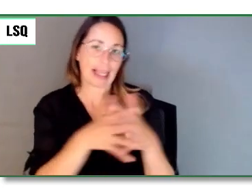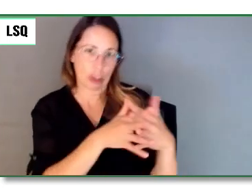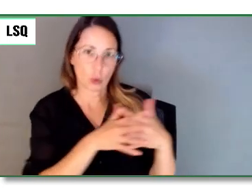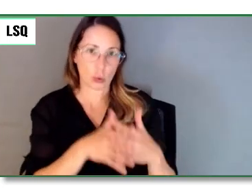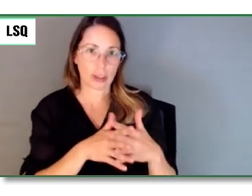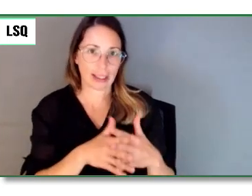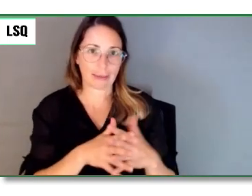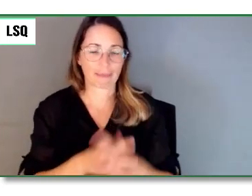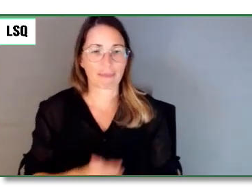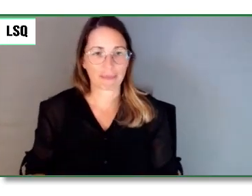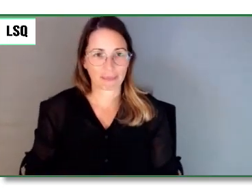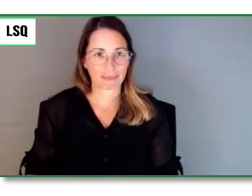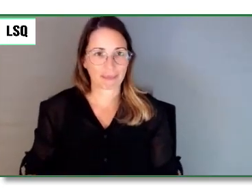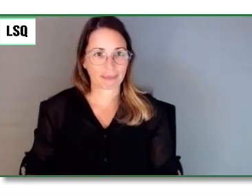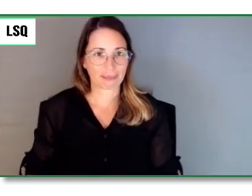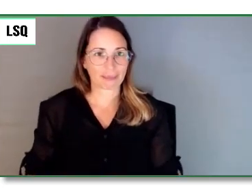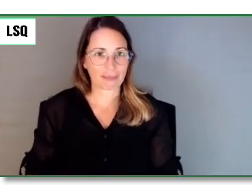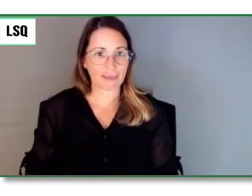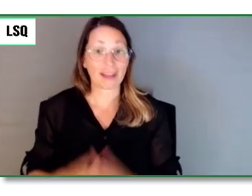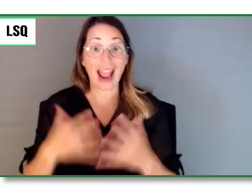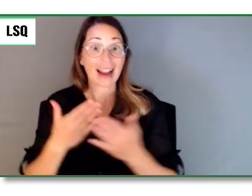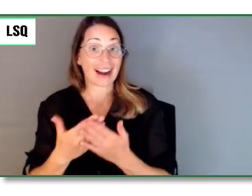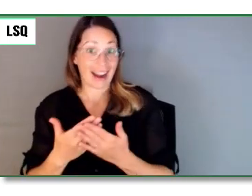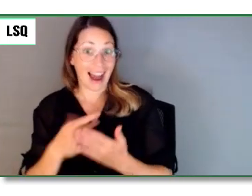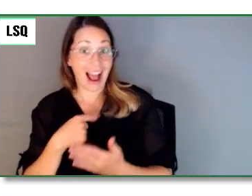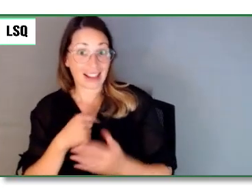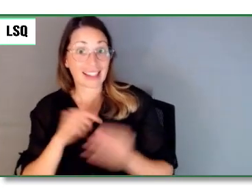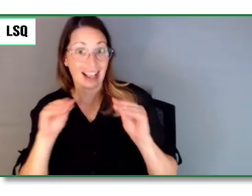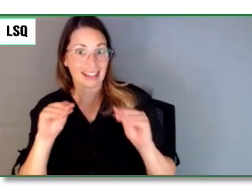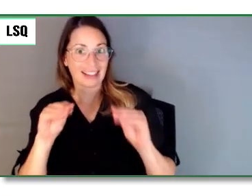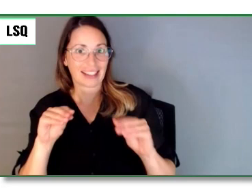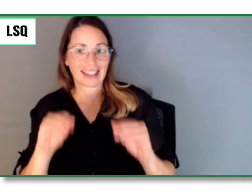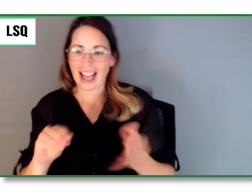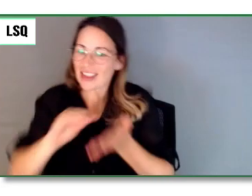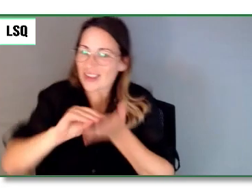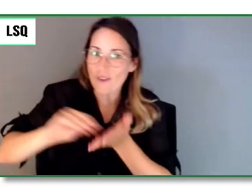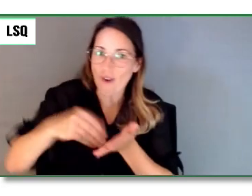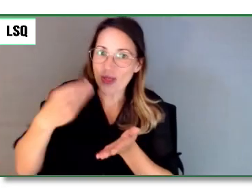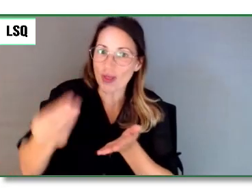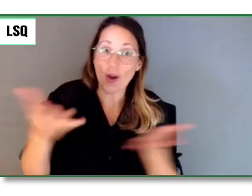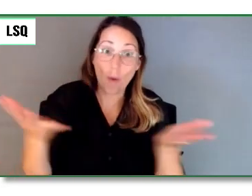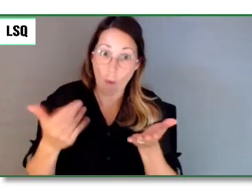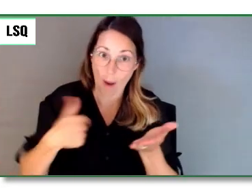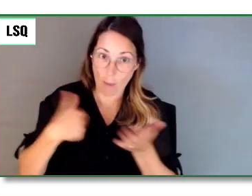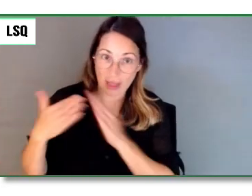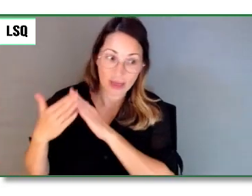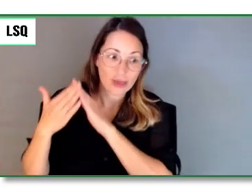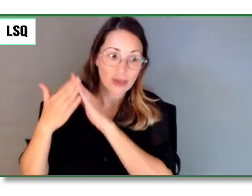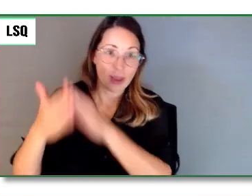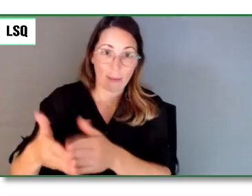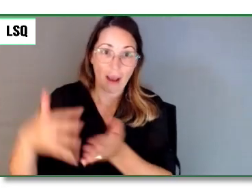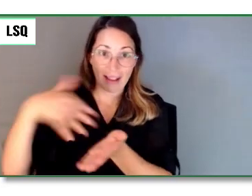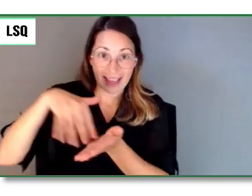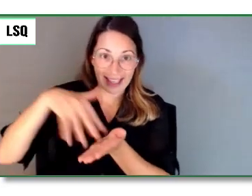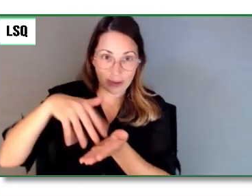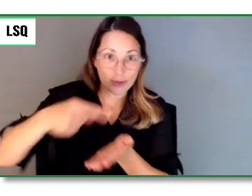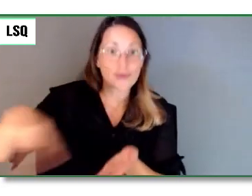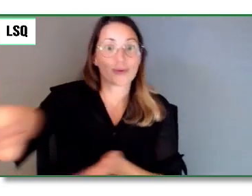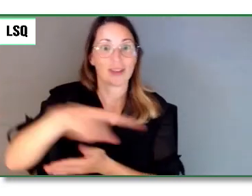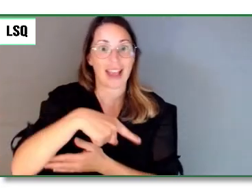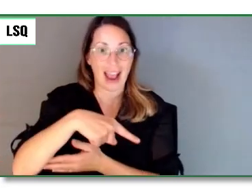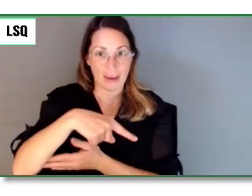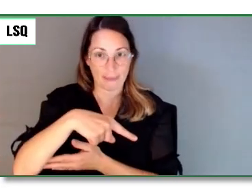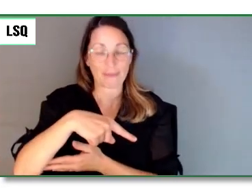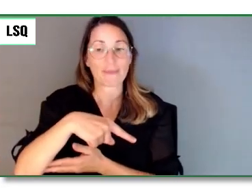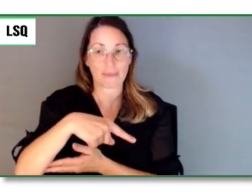étudiants de faire des promenades péripathéticiennes. C'est